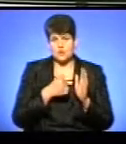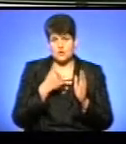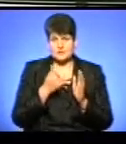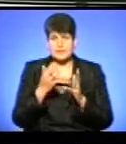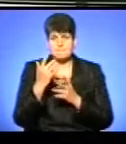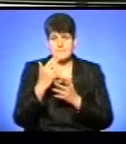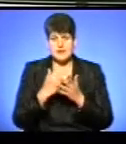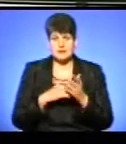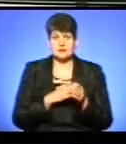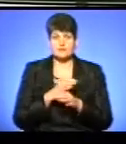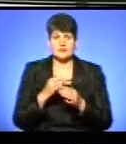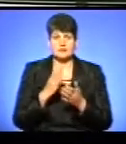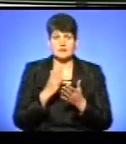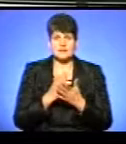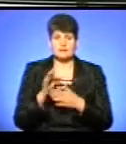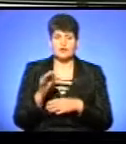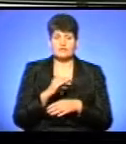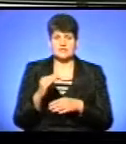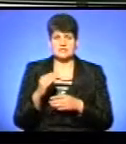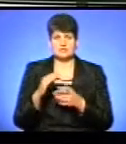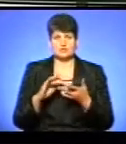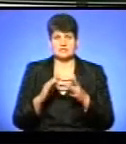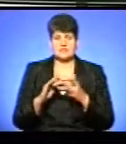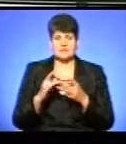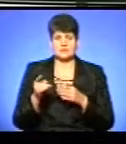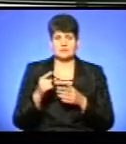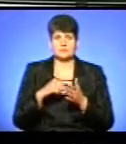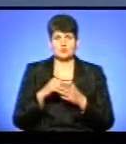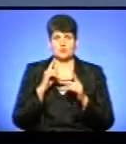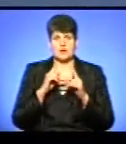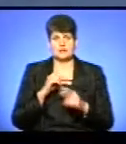Перелік проєктів розміщений на офіційному сайті Тернопільської міської ради.